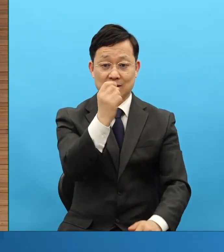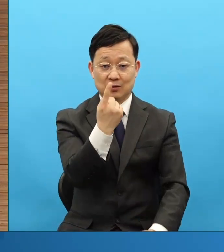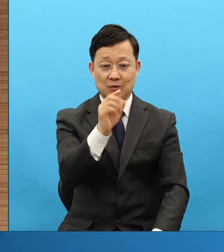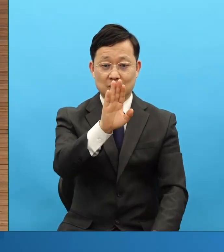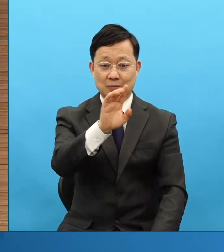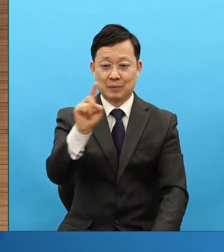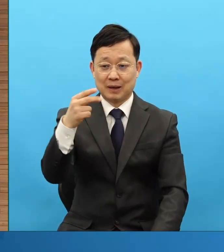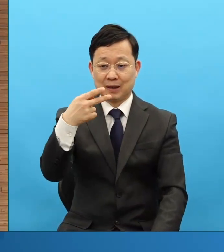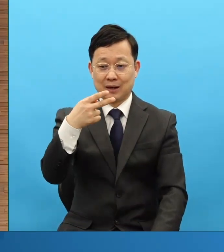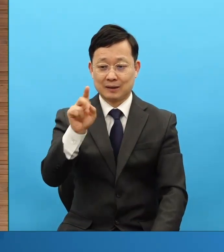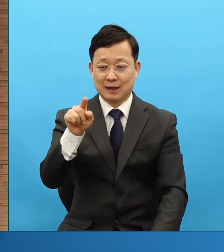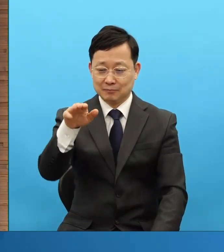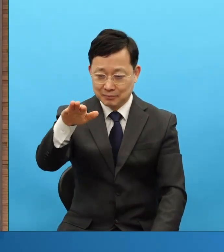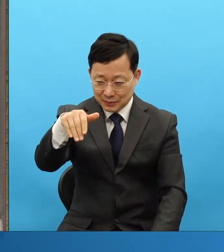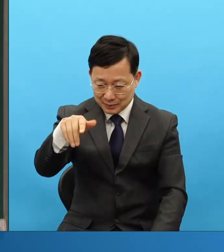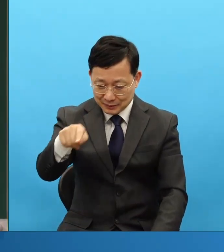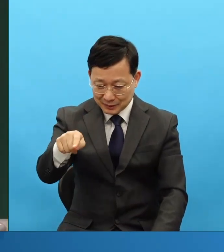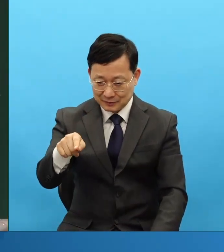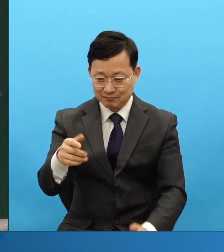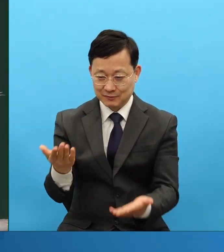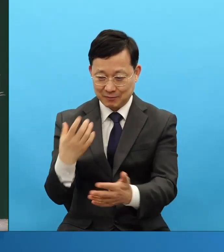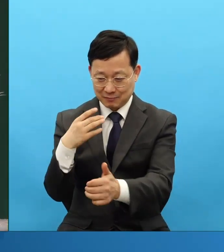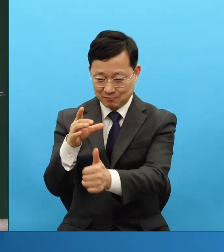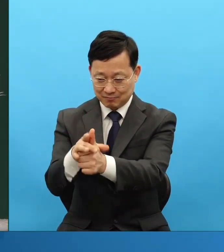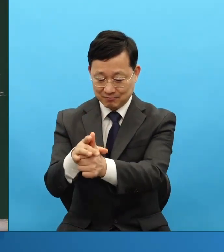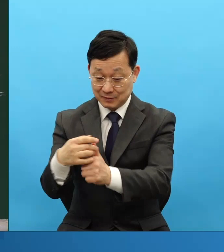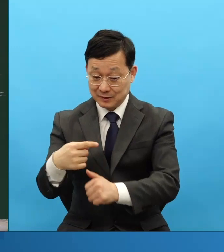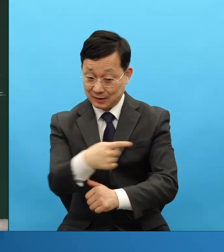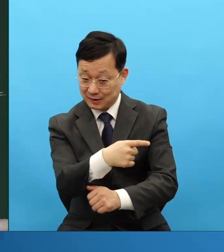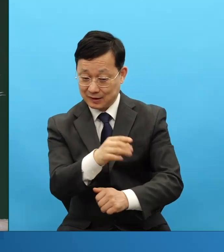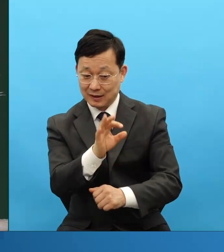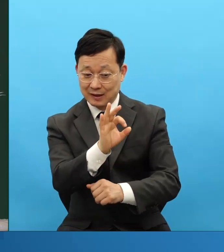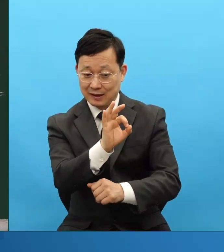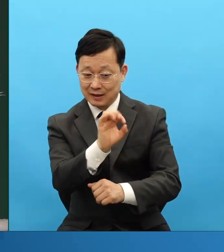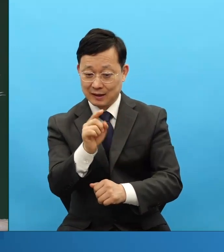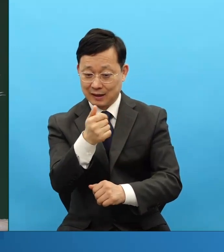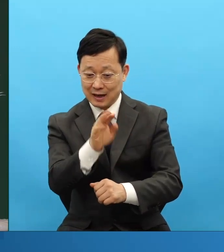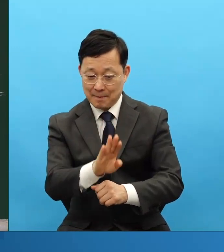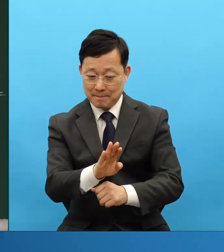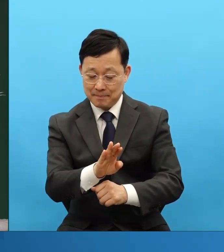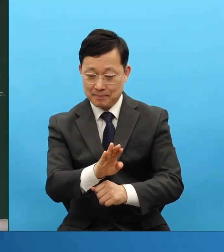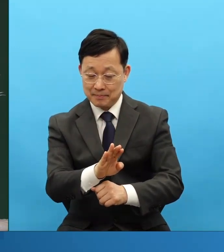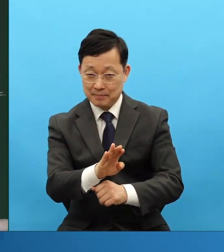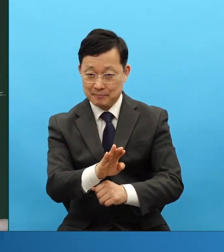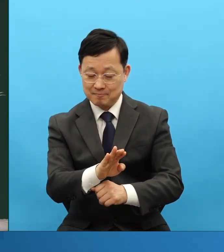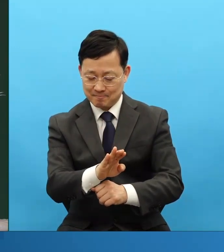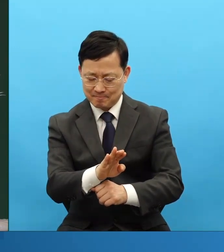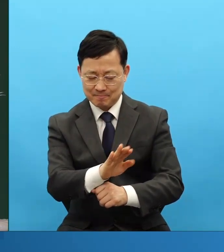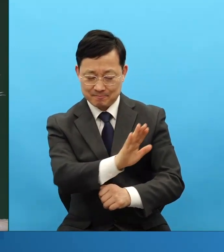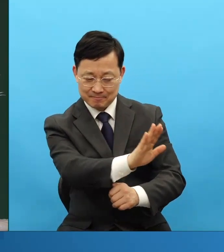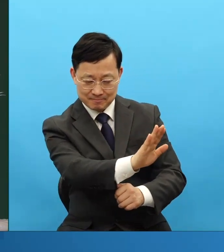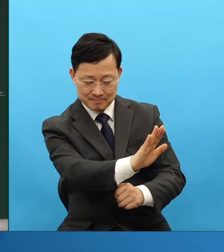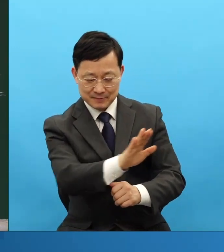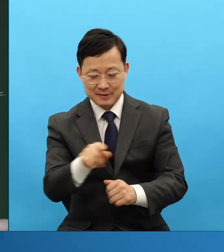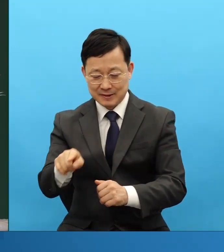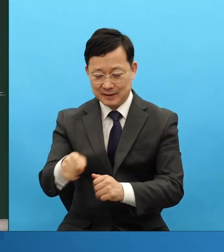오바다에게 왕에게 벌을 받아 죽을 전정 이 일은 해야 돼요.